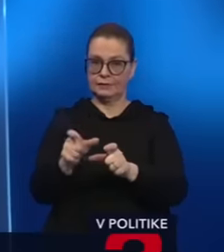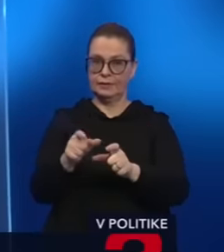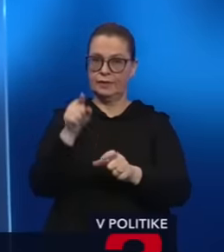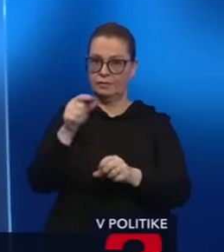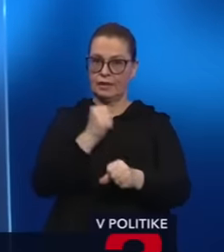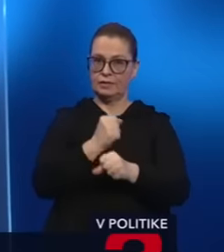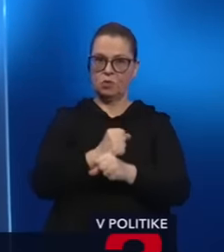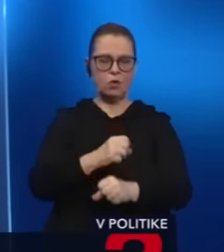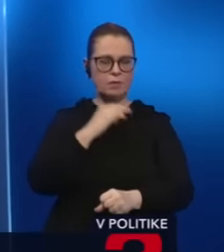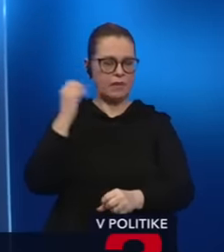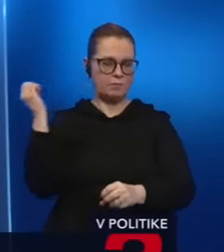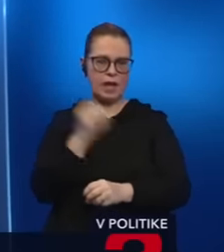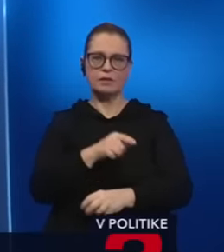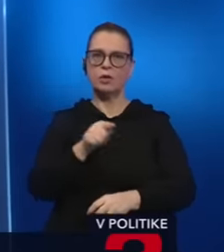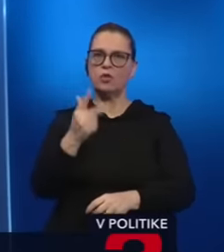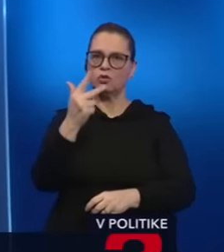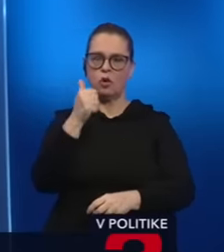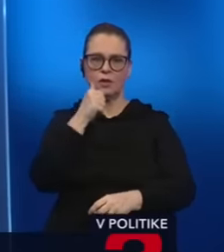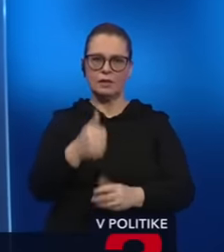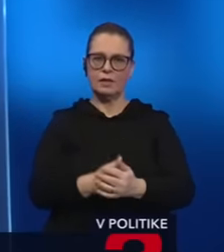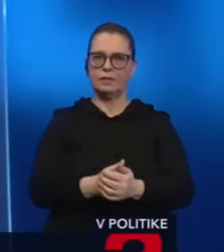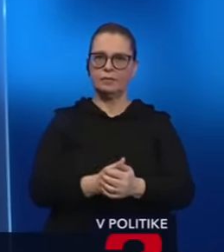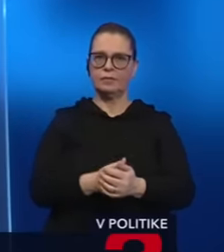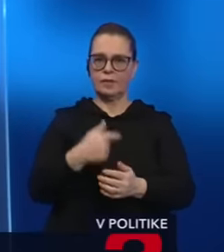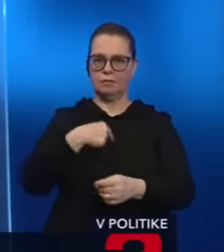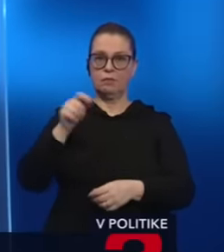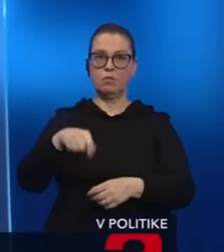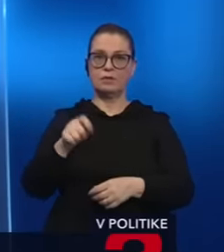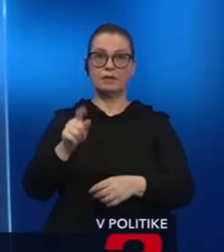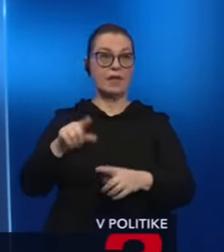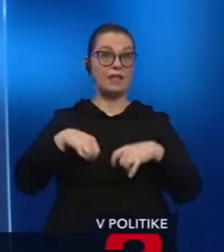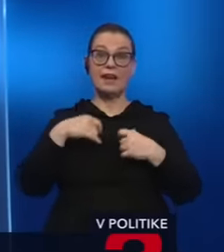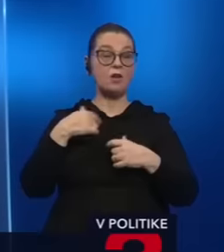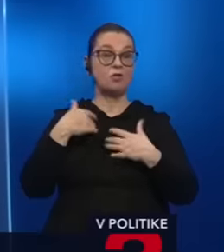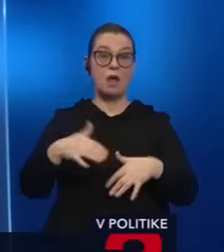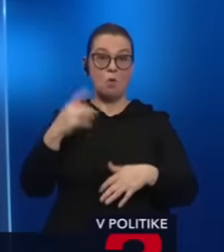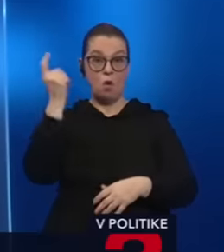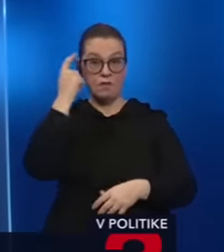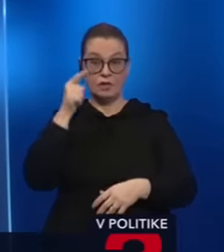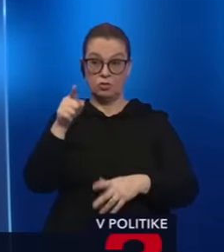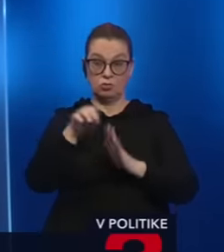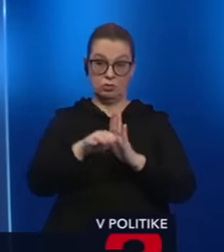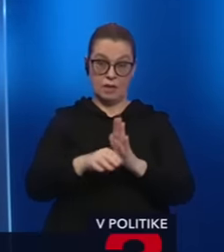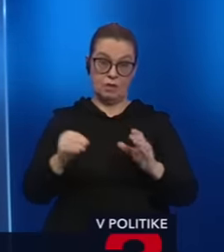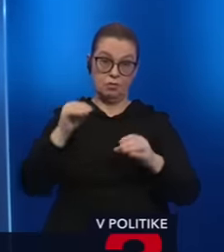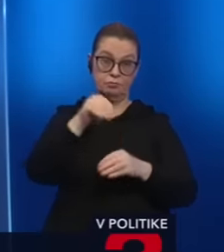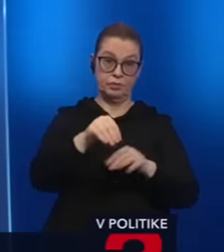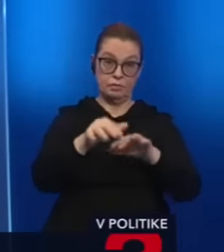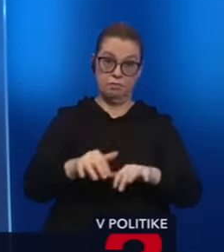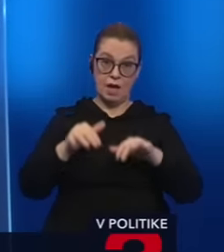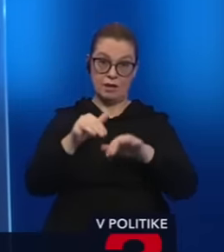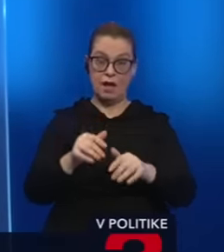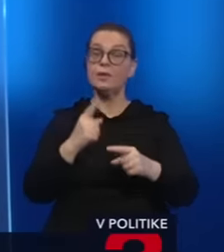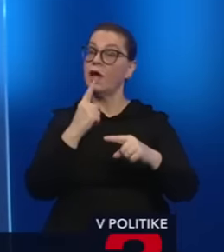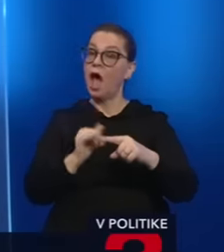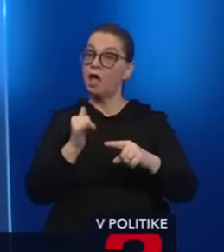ste to urobili expresne myslím do troch dní. My dokonca ako poslanci sme vtedy ani ráno nevedeli, že taký zákon ide do parlamentu. Ale to, čo nadôvážok